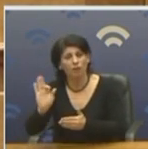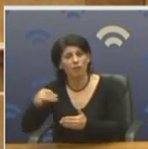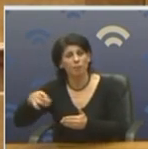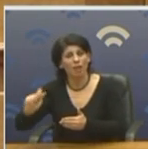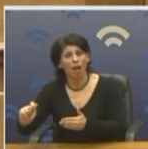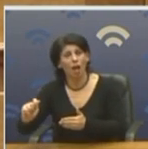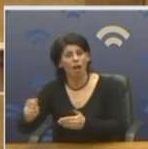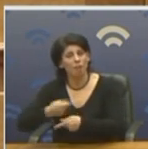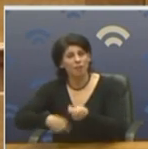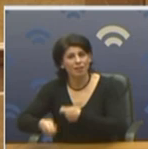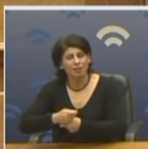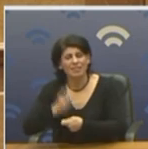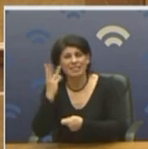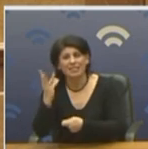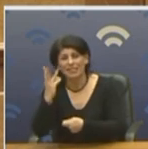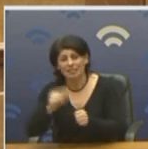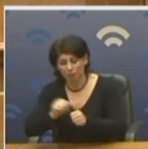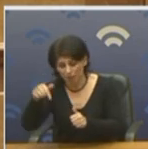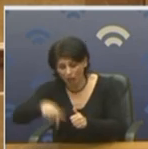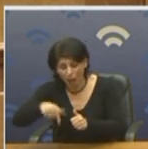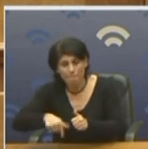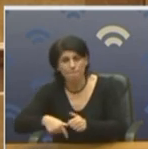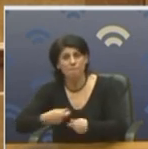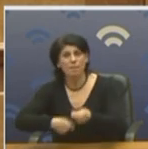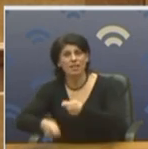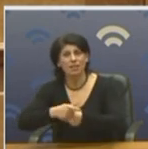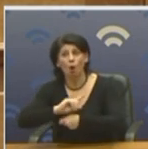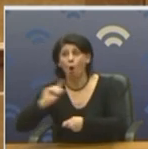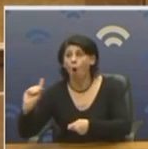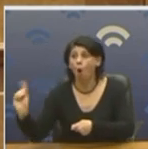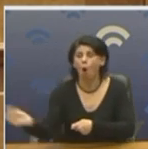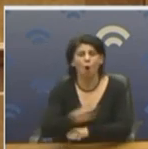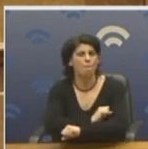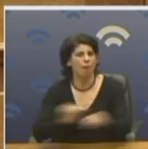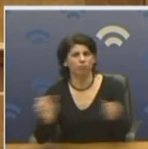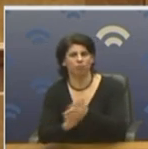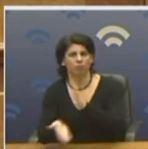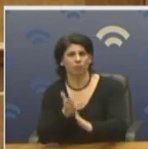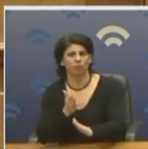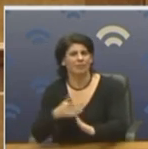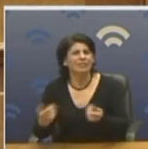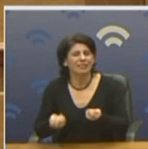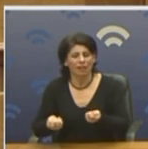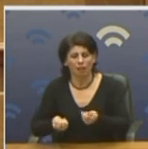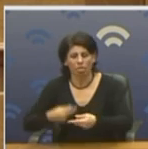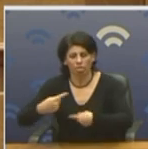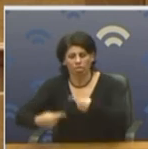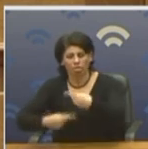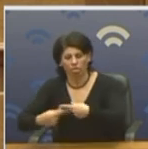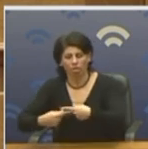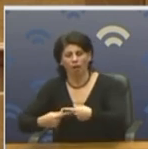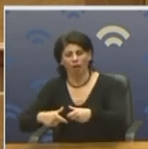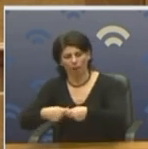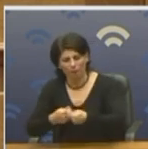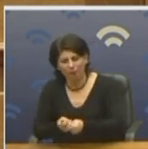επιχειρηματία σας λέω, σε τρεις μήνες από τώρα τέσσερις οι επιχειρήσεις θα σκάσουν όλες. Τι κάνετε, μετακυλείεται το πρόβλημα με τις επιταγές, με